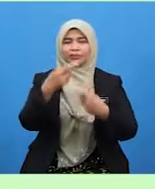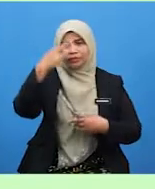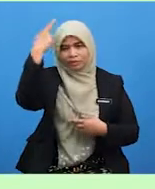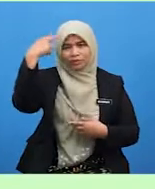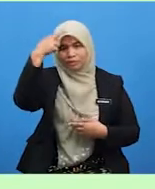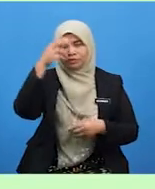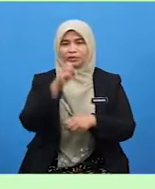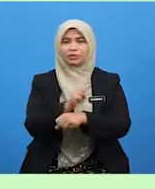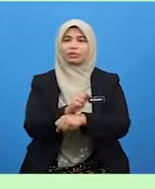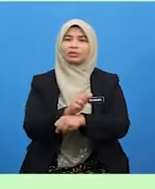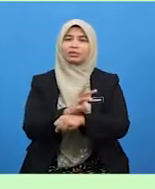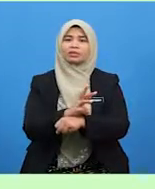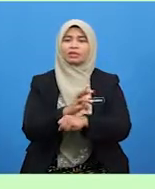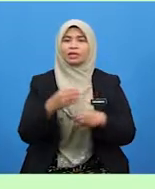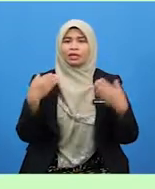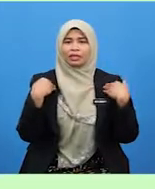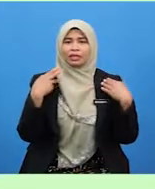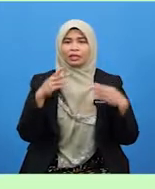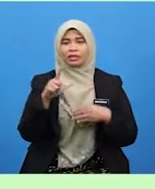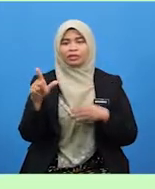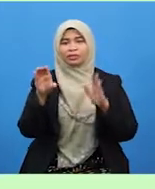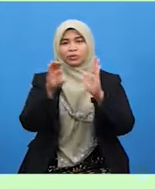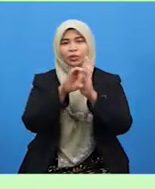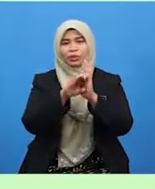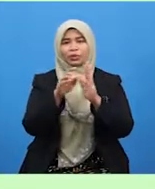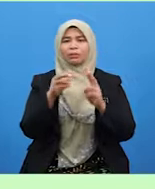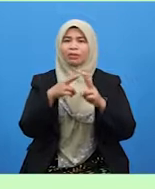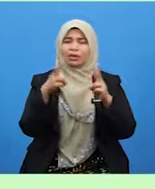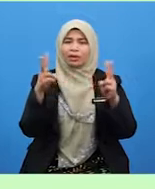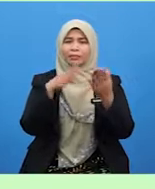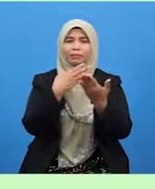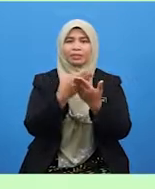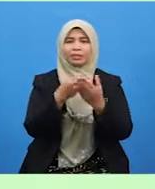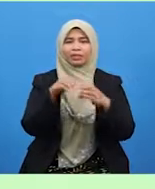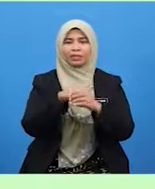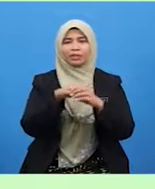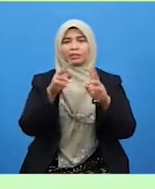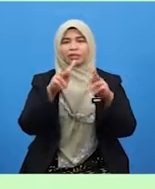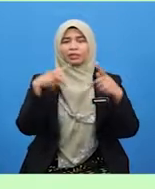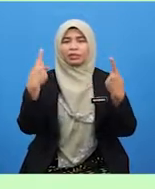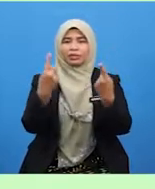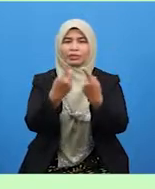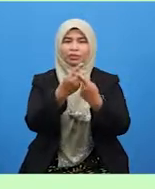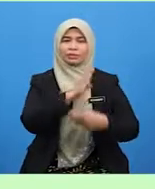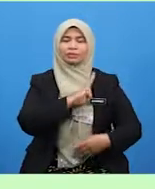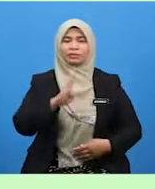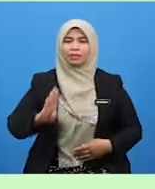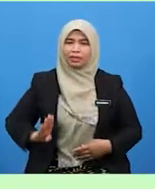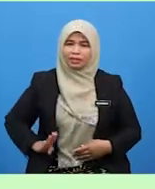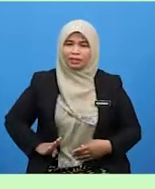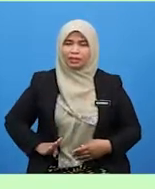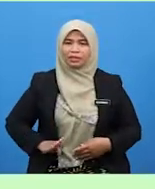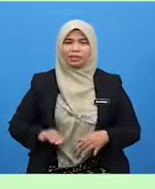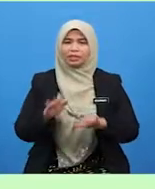SAW adalah contoh terbaik dalam keluarga. Baginda SAW